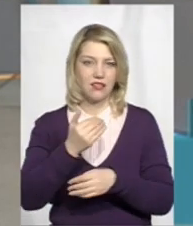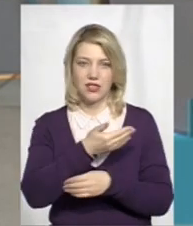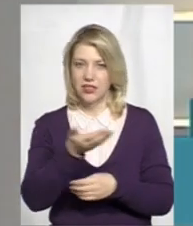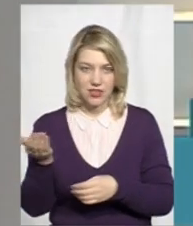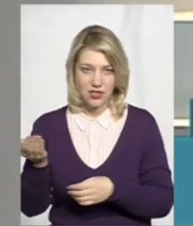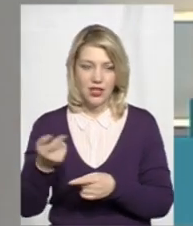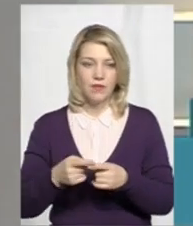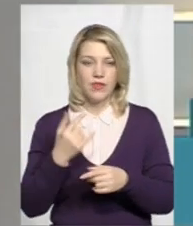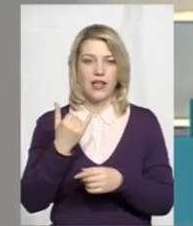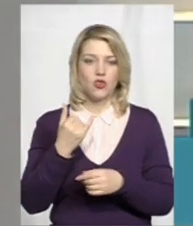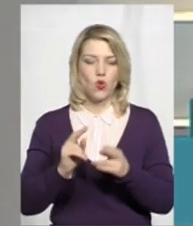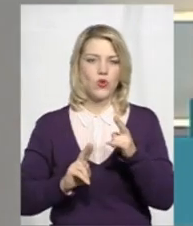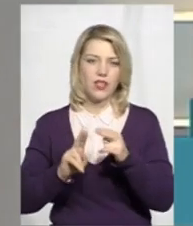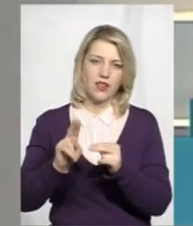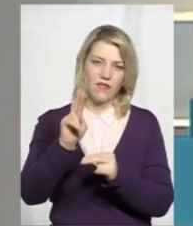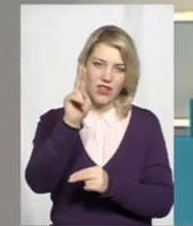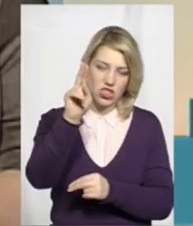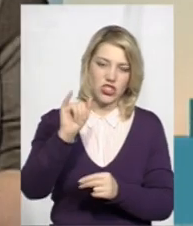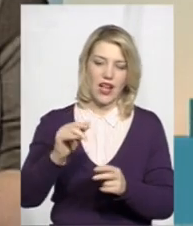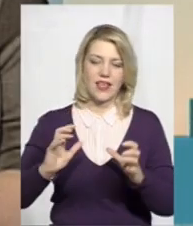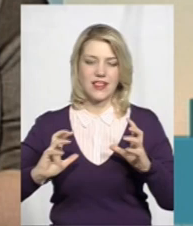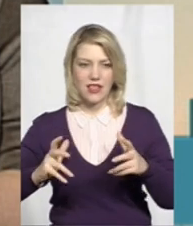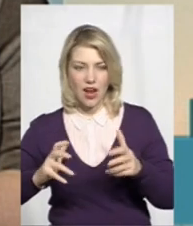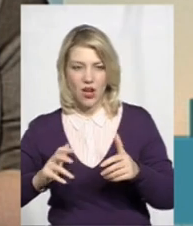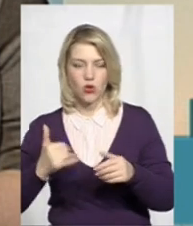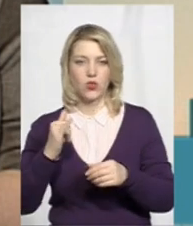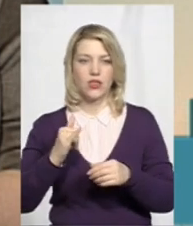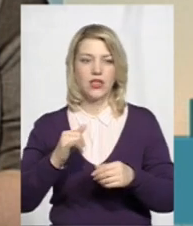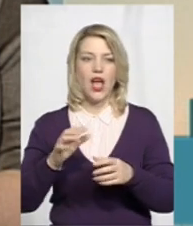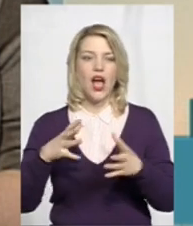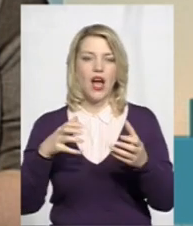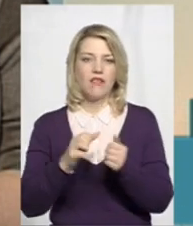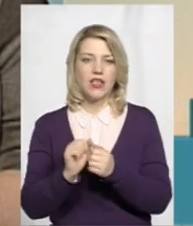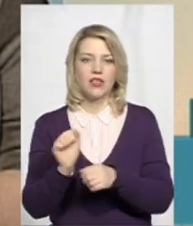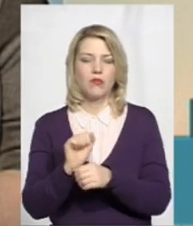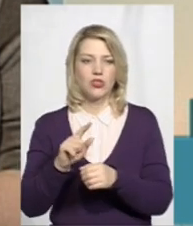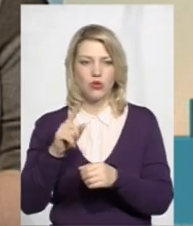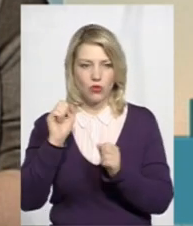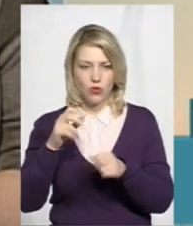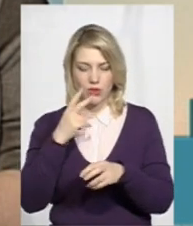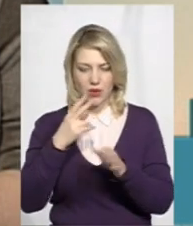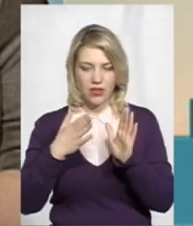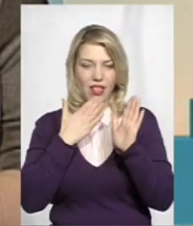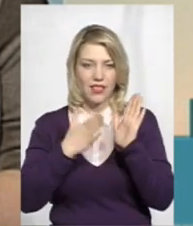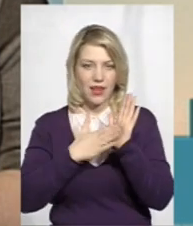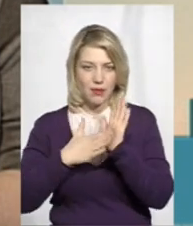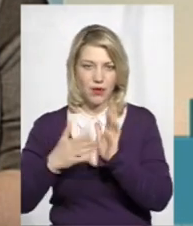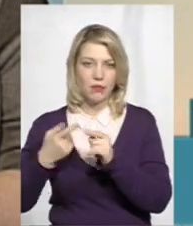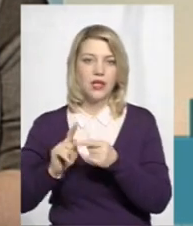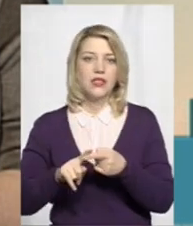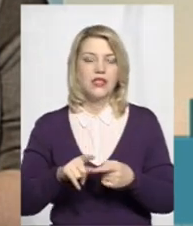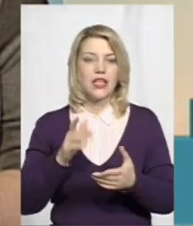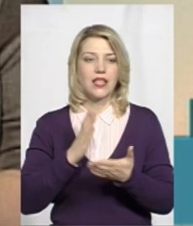сьогодні і вишка, і трактор, і оця аварійна машина, яку можна бачити з наліпками, вона є